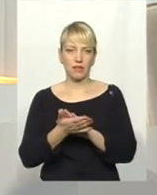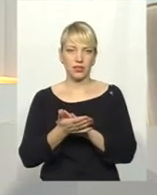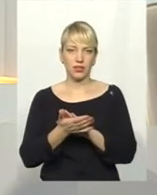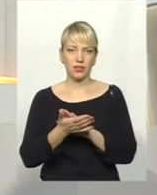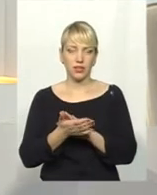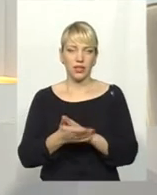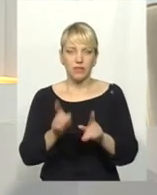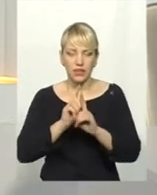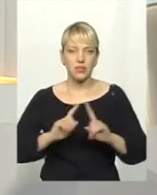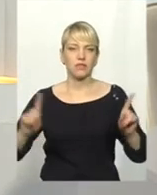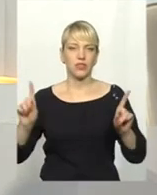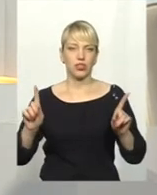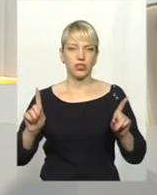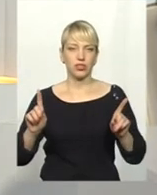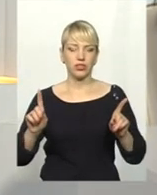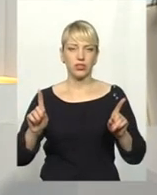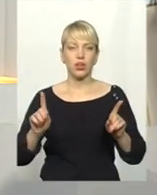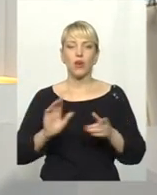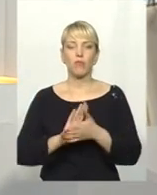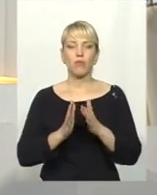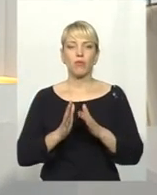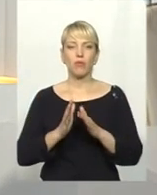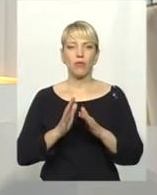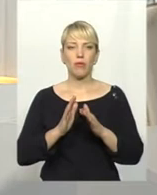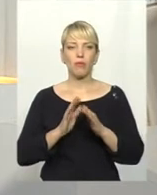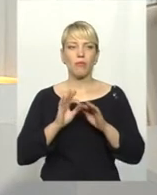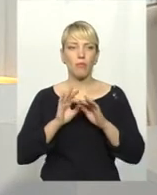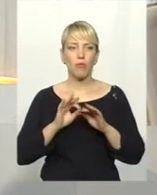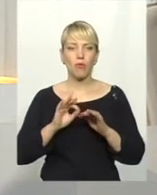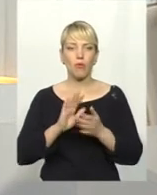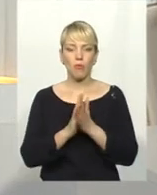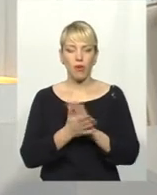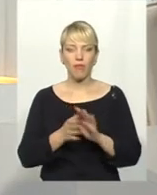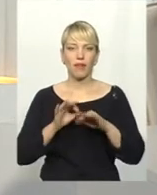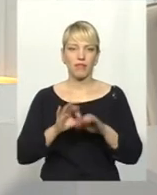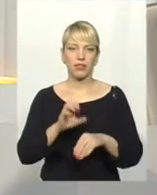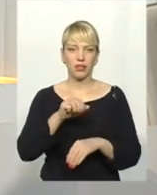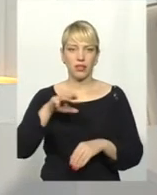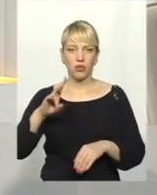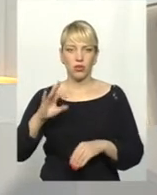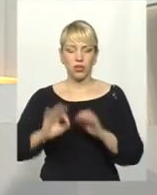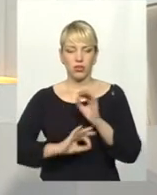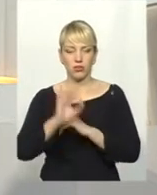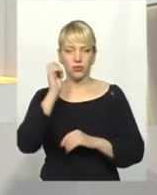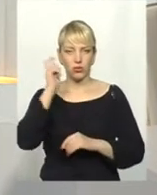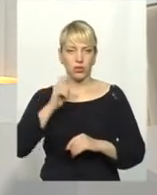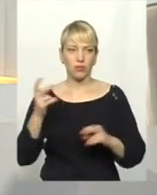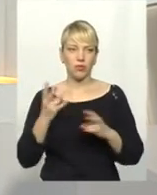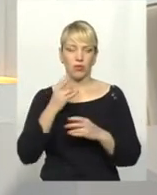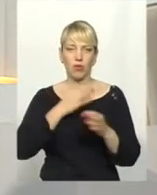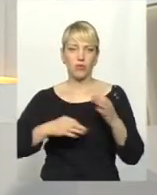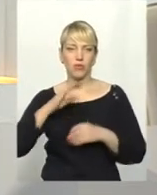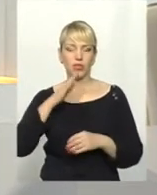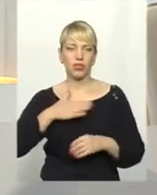незвичних умовах ведення антитерористичної операції на Сході країни? Ми сьогодні говоримо з нашим